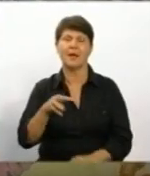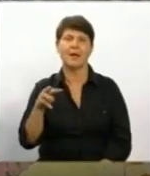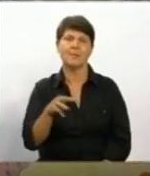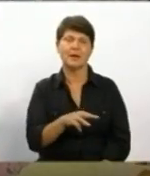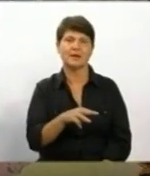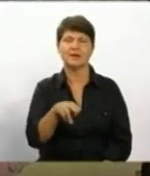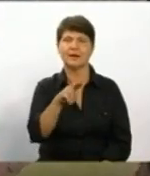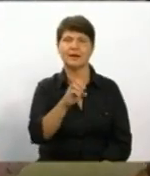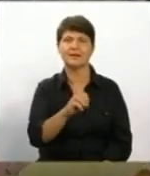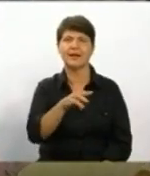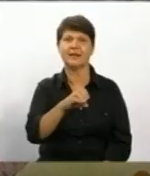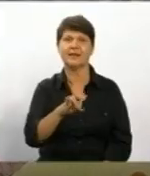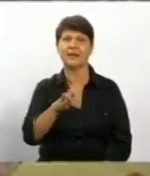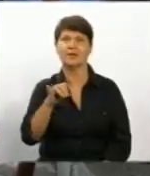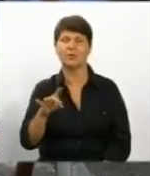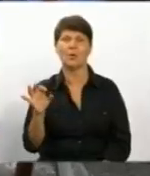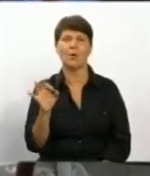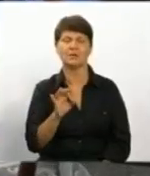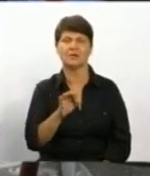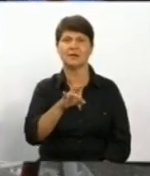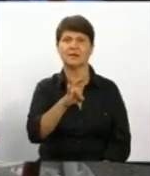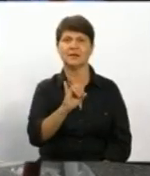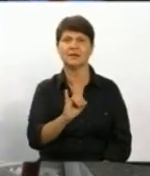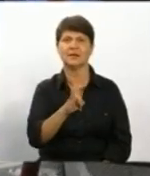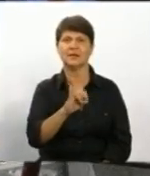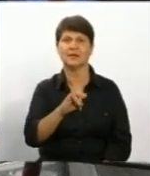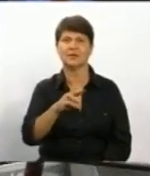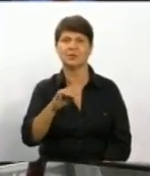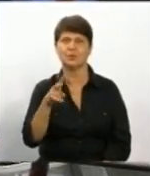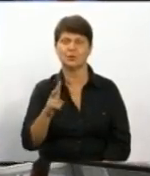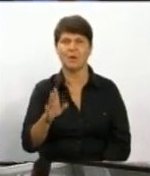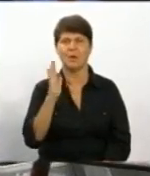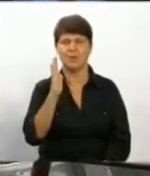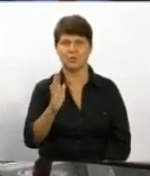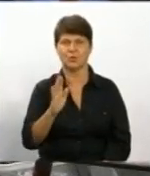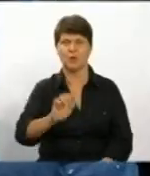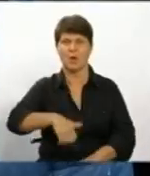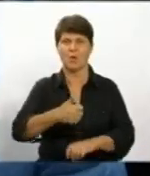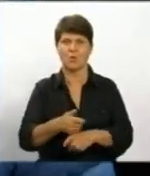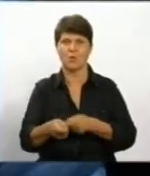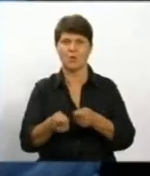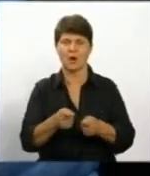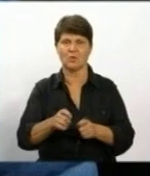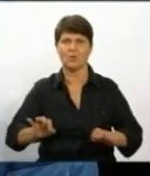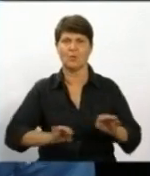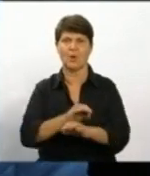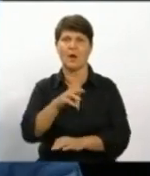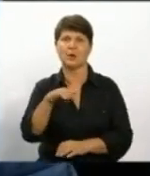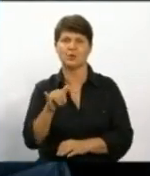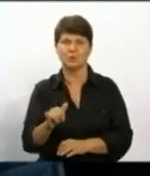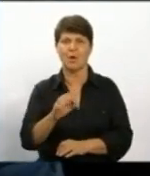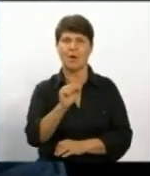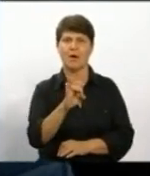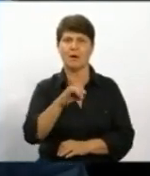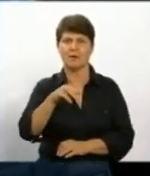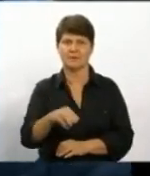Нікітюк. Стінопис буде у стилі модерно, каже куратор проєкту «Вінд Арт-Сіті». Будівля десь кінець 19-го початку цього